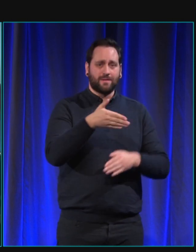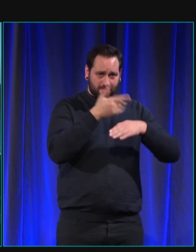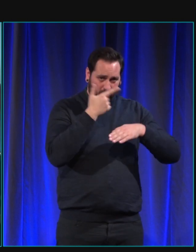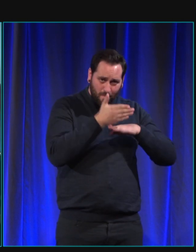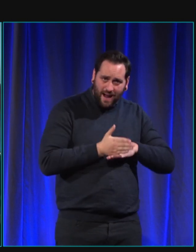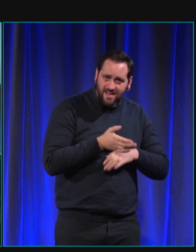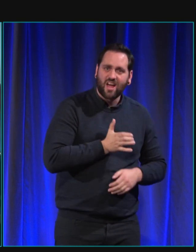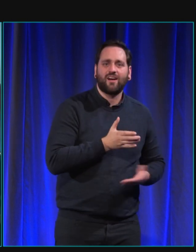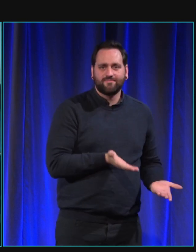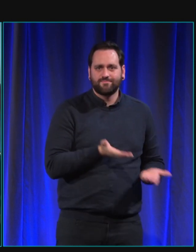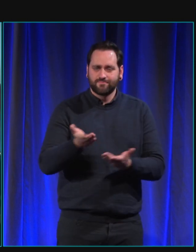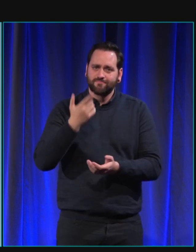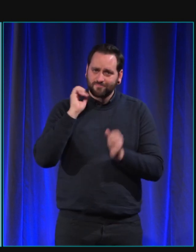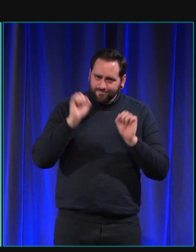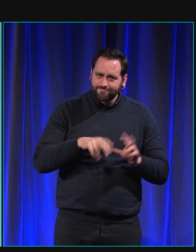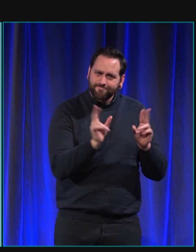chien du silence.